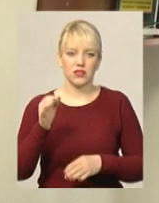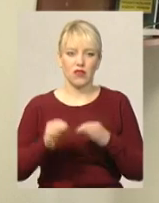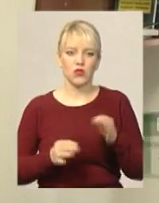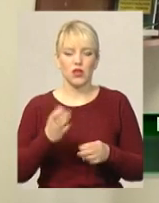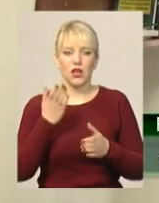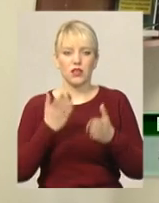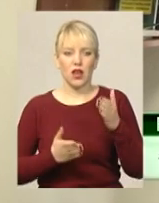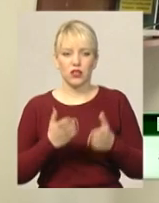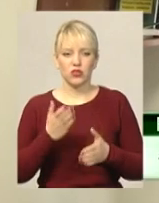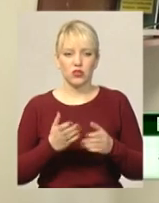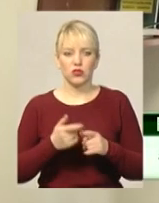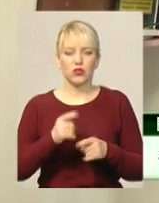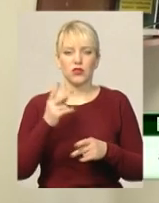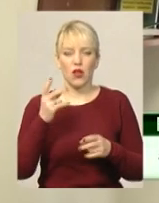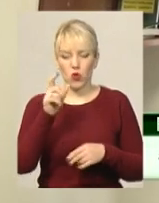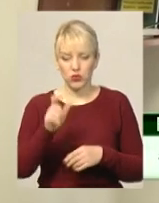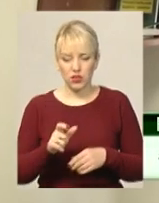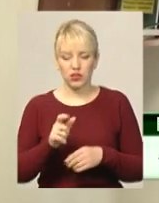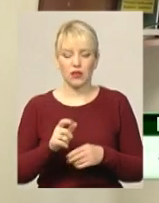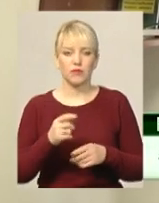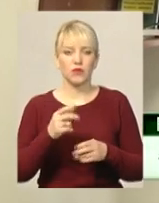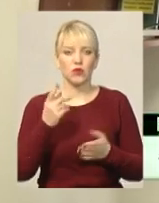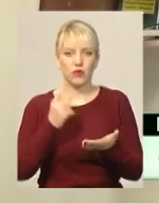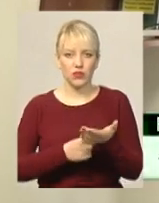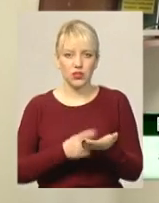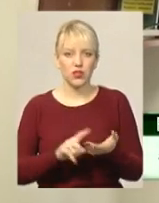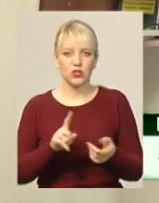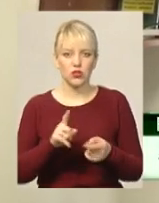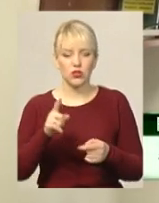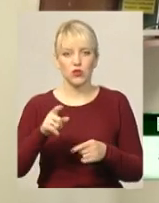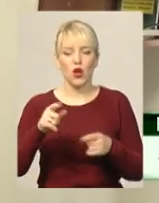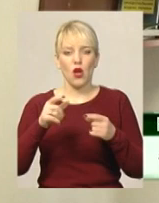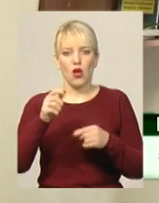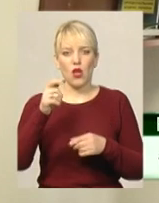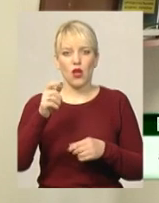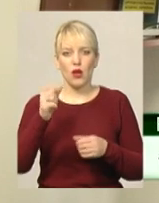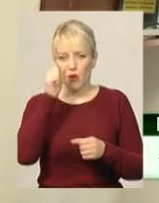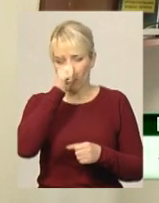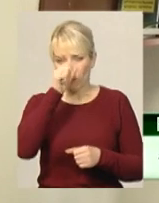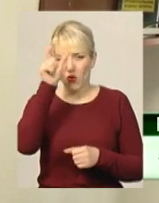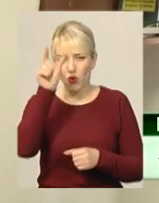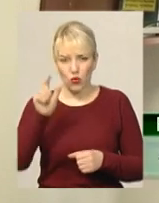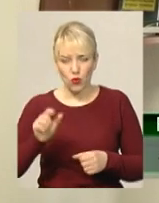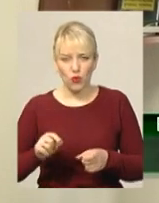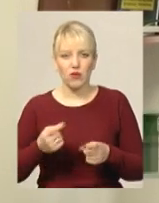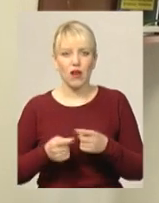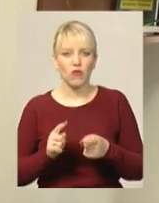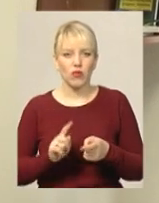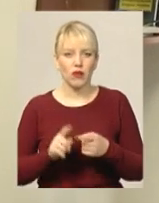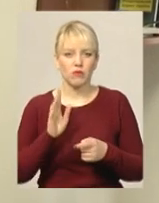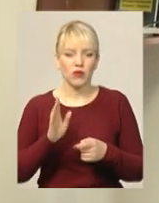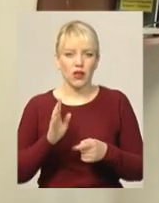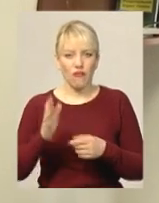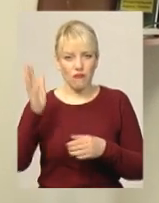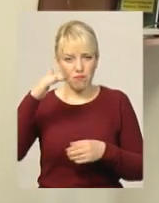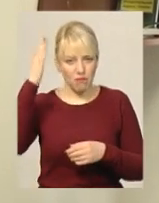позивачу вдасться довести те, що саме падіння Бурульки сталося в зв'язку з неналежним виконанням своїх обов'язків тієї чи іншої